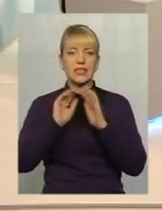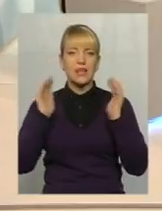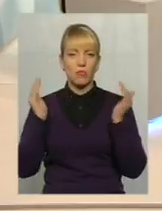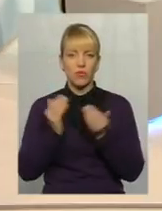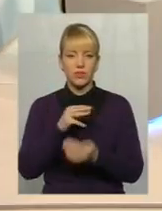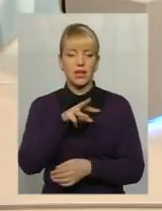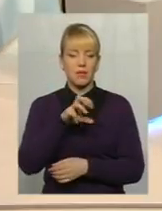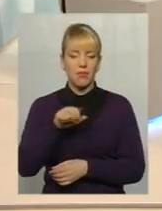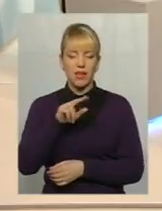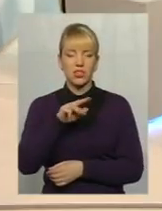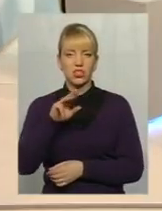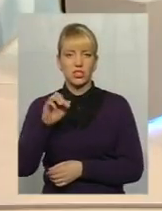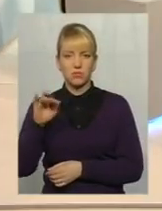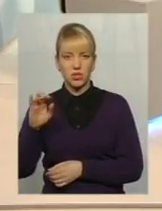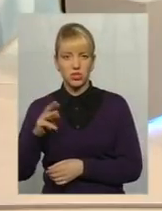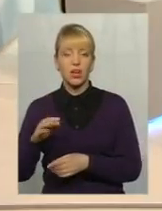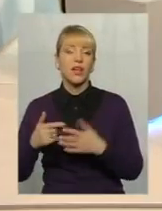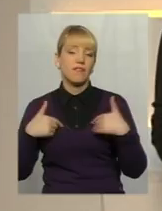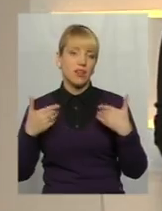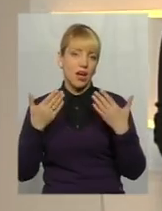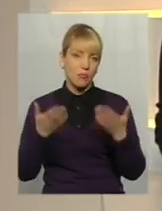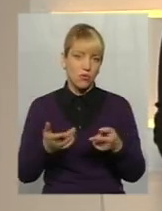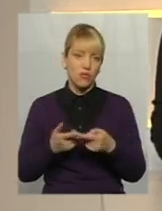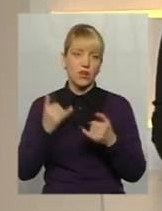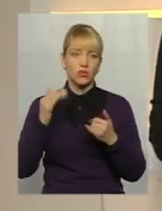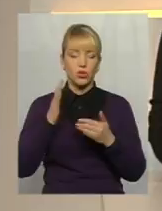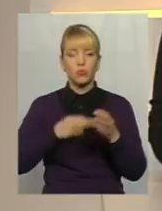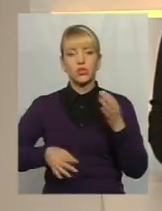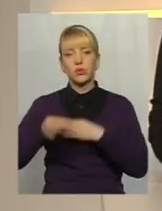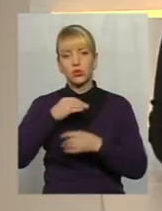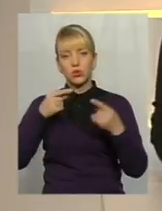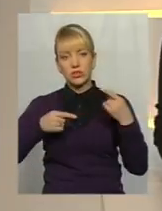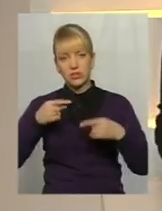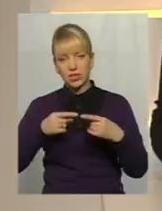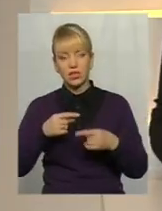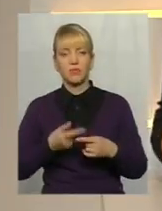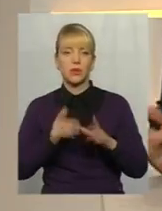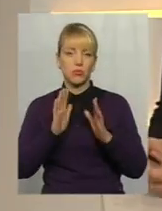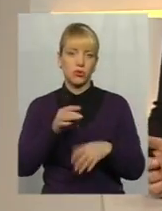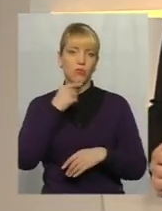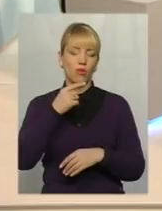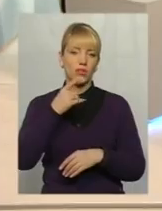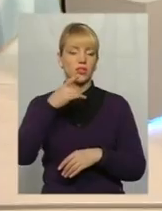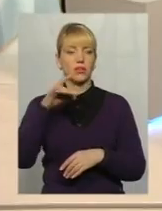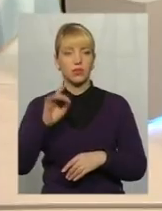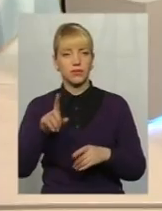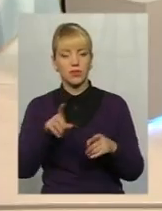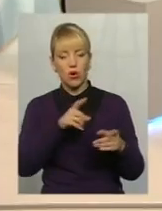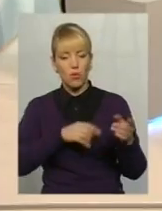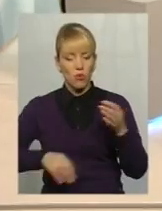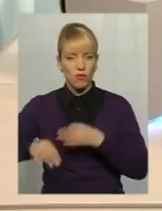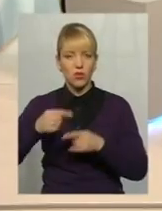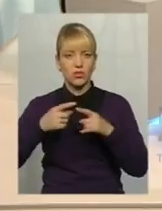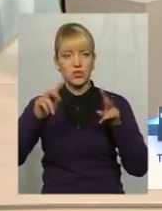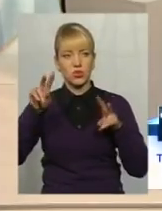Вітаю вас сьогодні у цих студій. Сьогодні в нас буде, напевно, більш дискусійна розмова. Ось ми хочемо також долучитись до обговорення